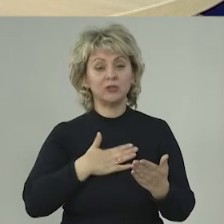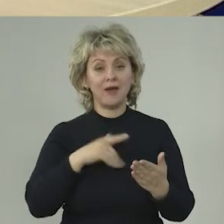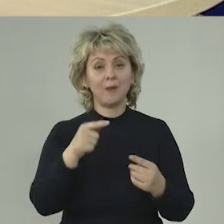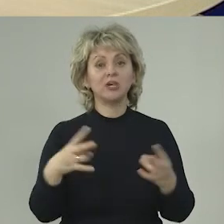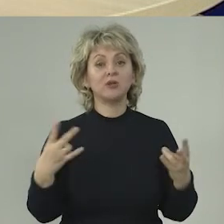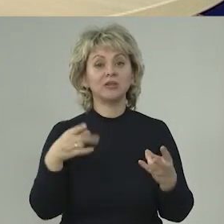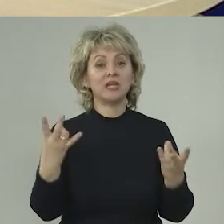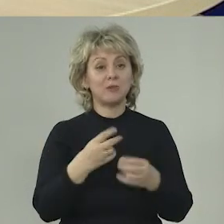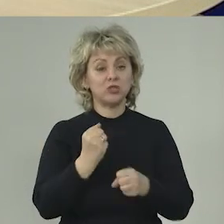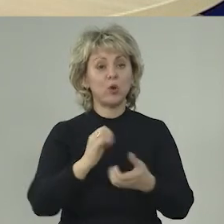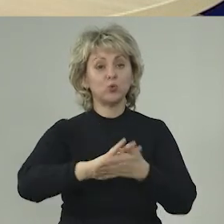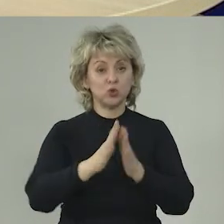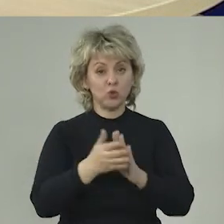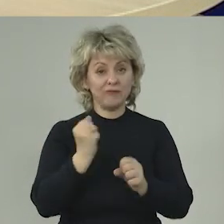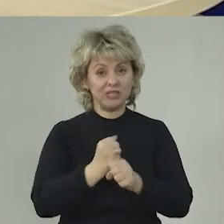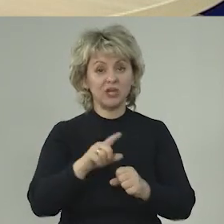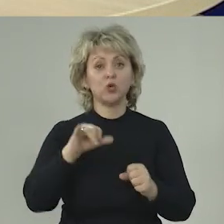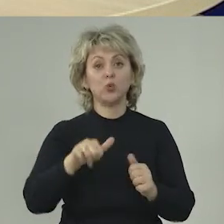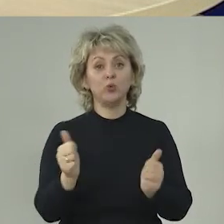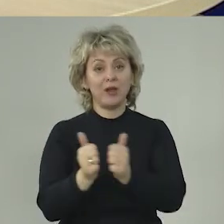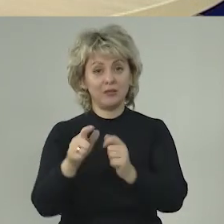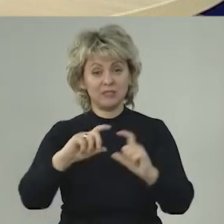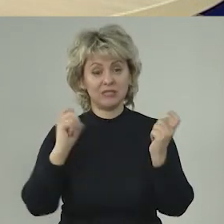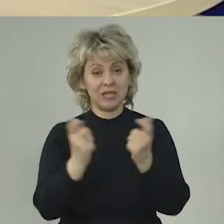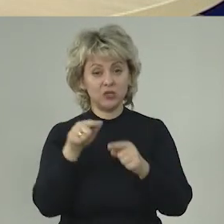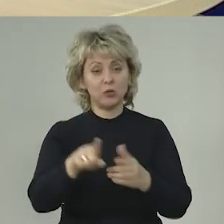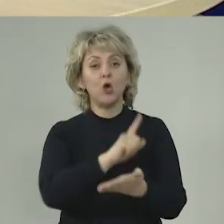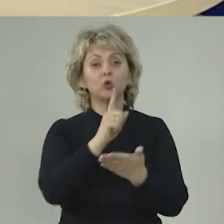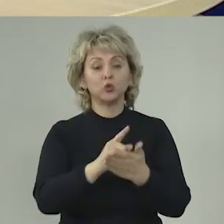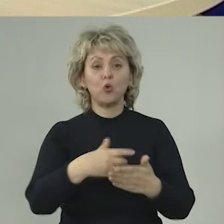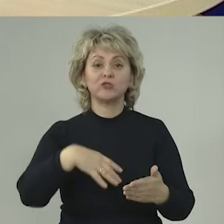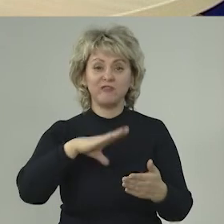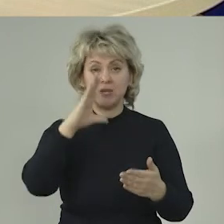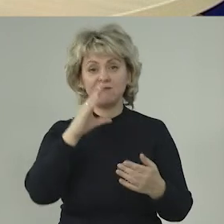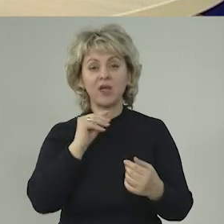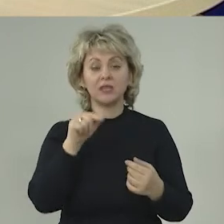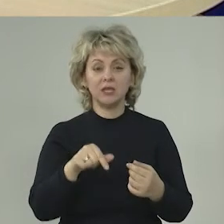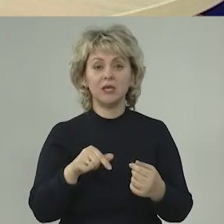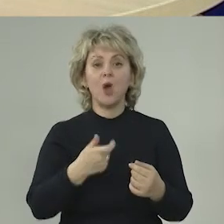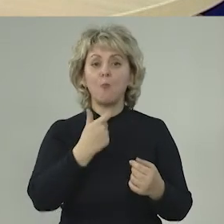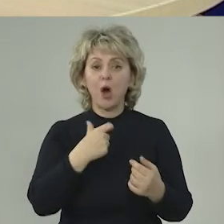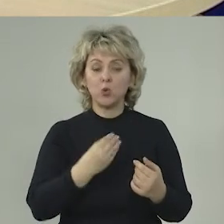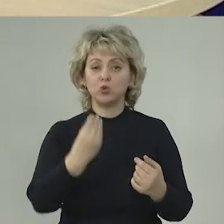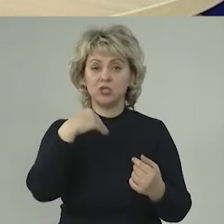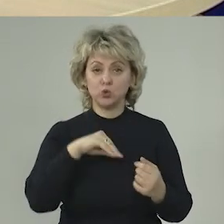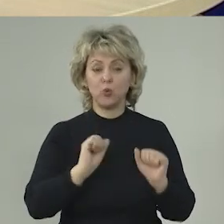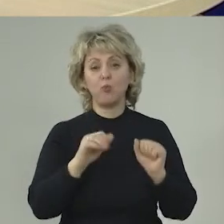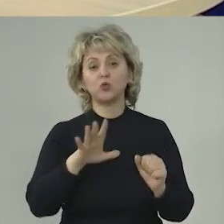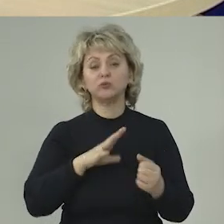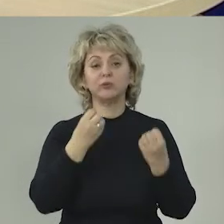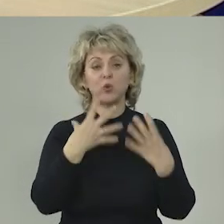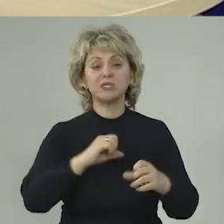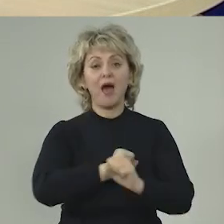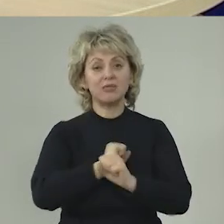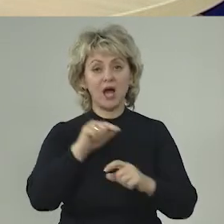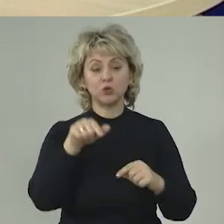возникнет необходимость создания условий и у стадиона непосредственно. Человек должен выпить воды, мороженое скушать, может быть,